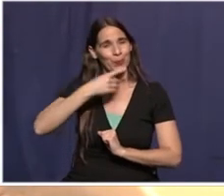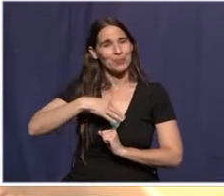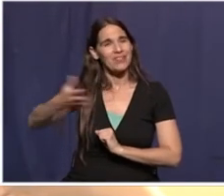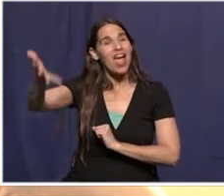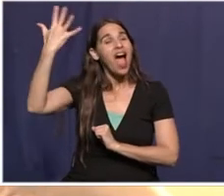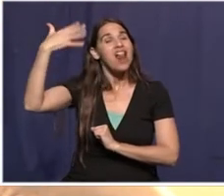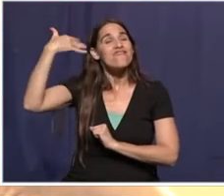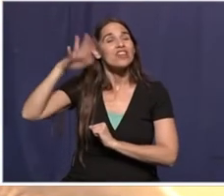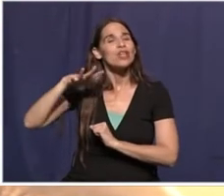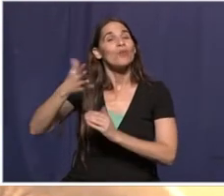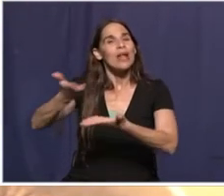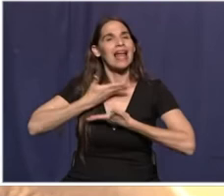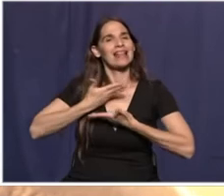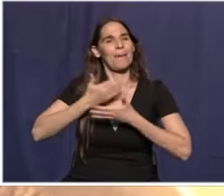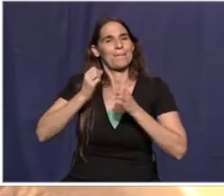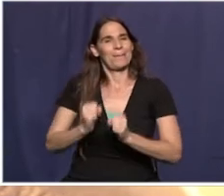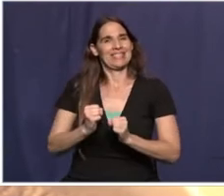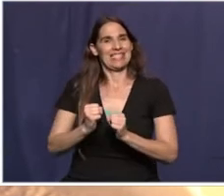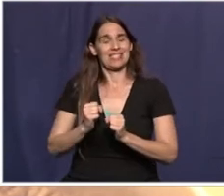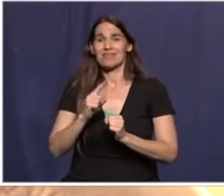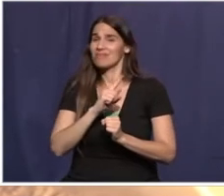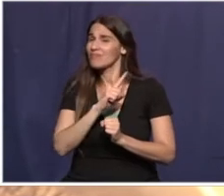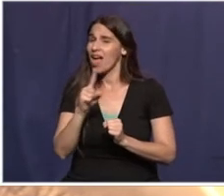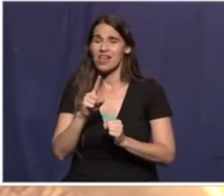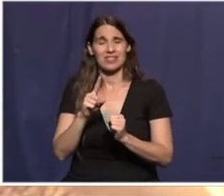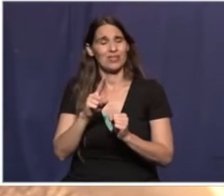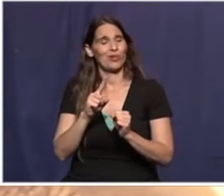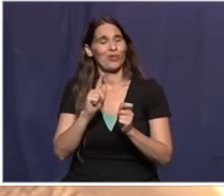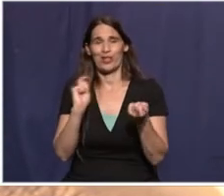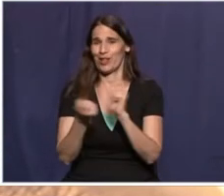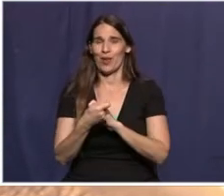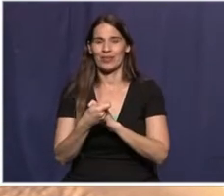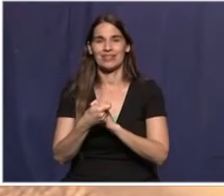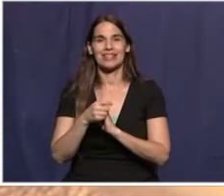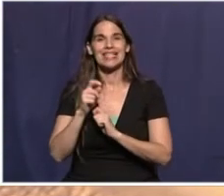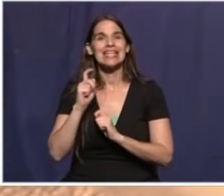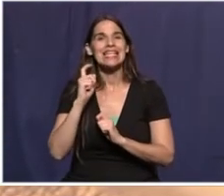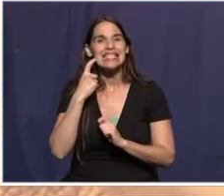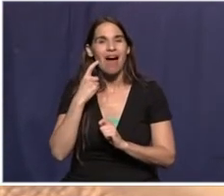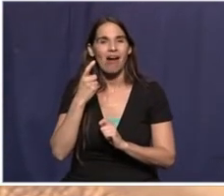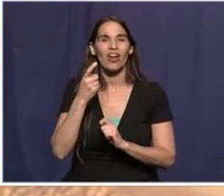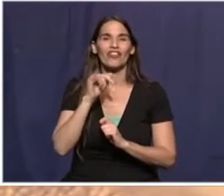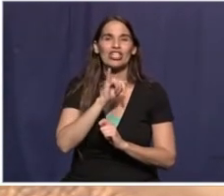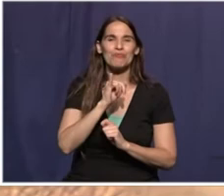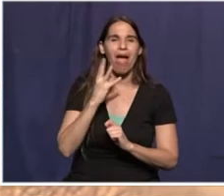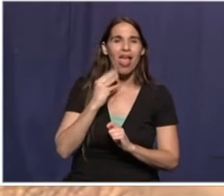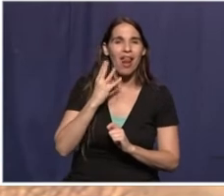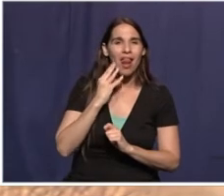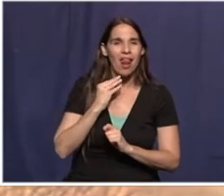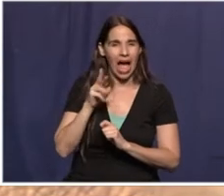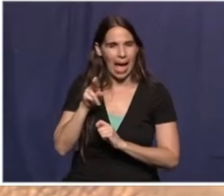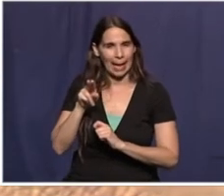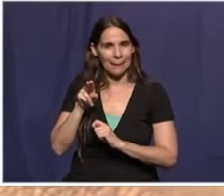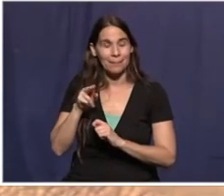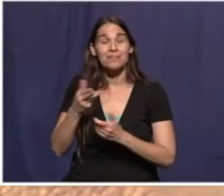אלפי שנים. ואסור לנו לרדת מקווים אלו. יצחק וישמעאל אחים השאירו לנו ירושה